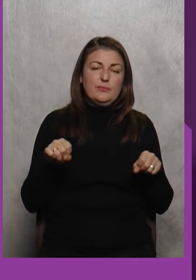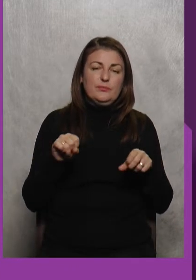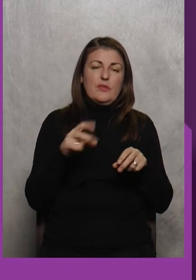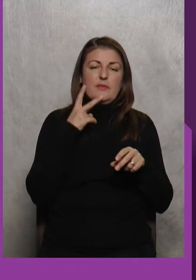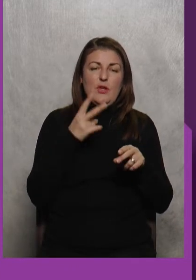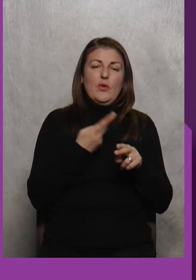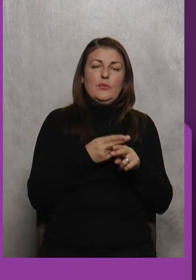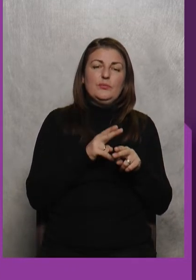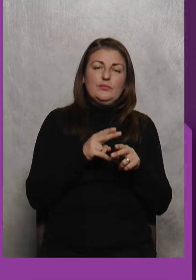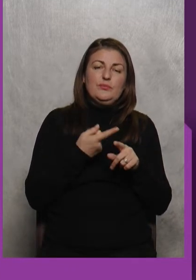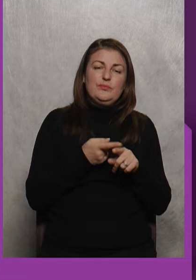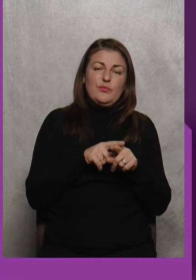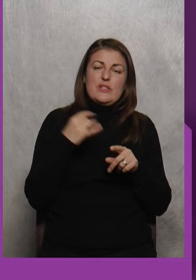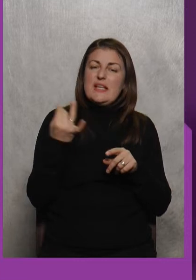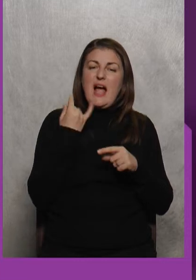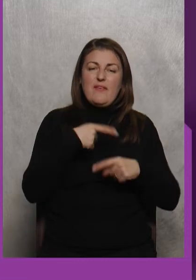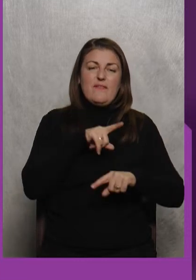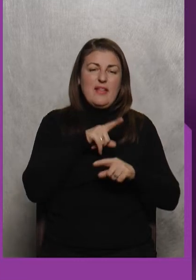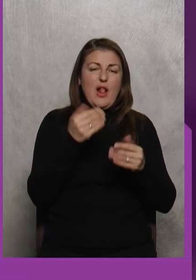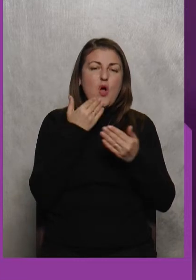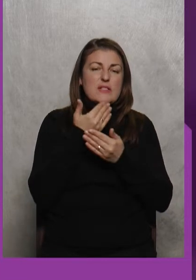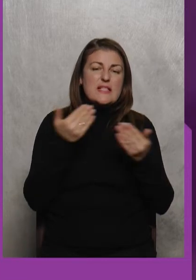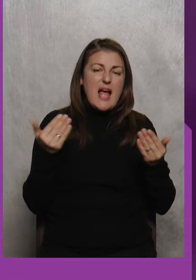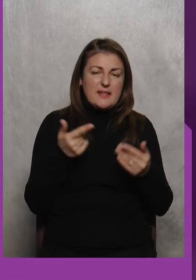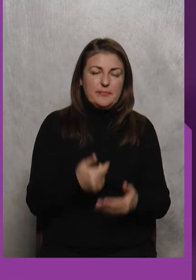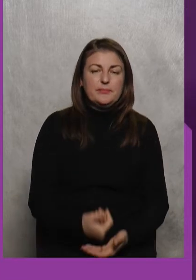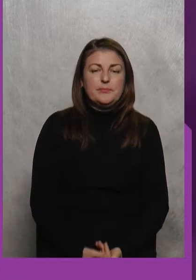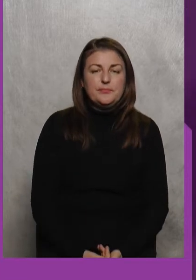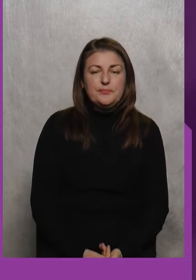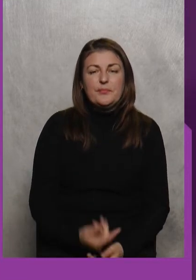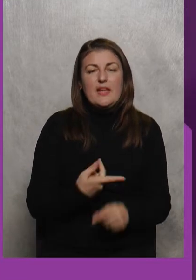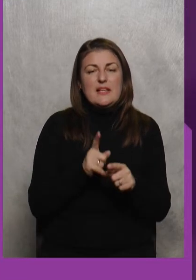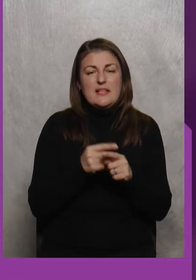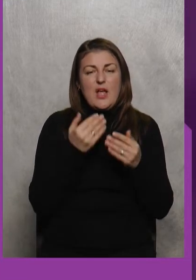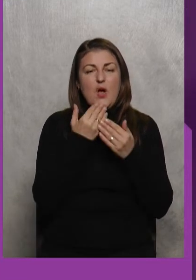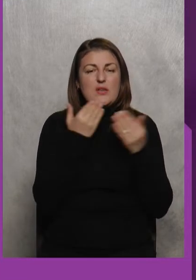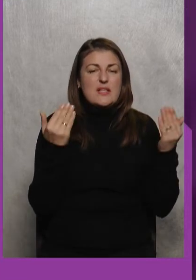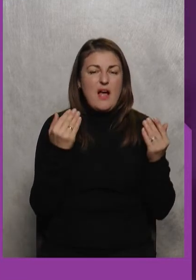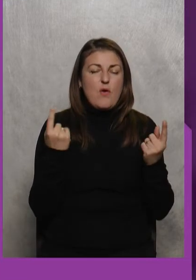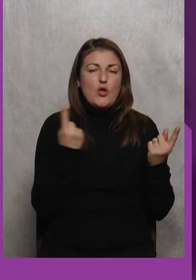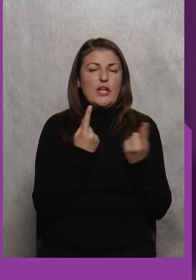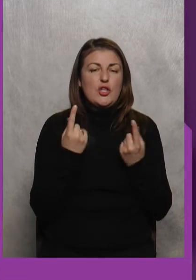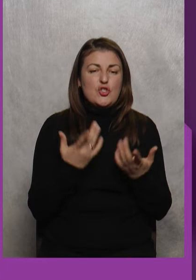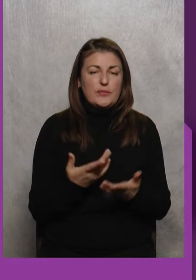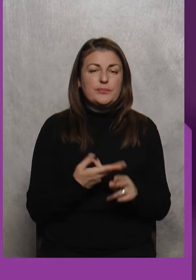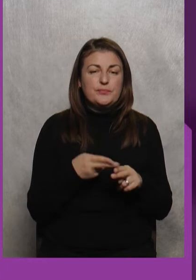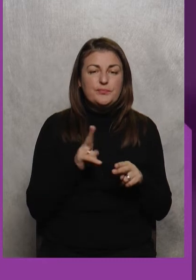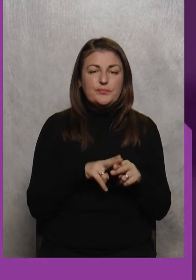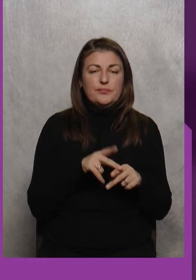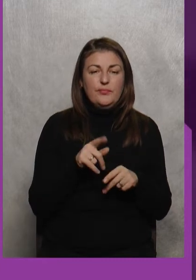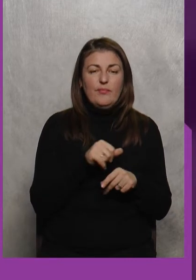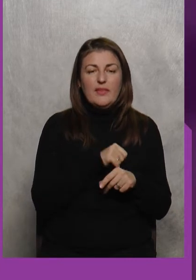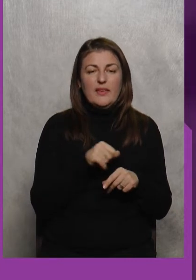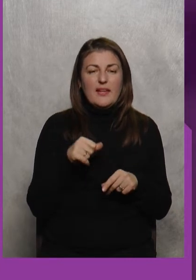фінал Зараз Це не тяга Останні Останні Одиничне Це Саме